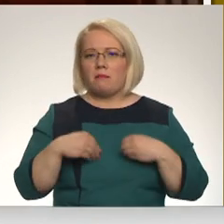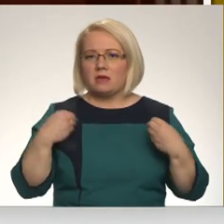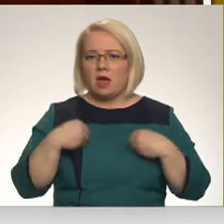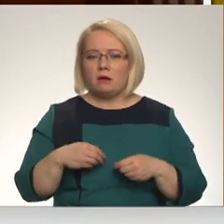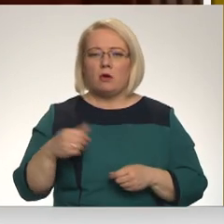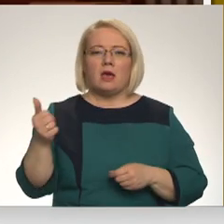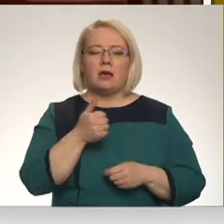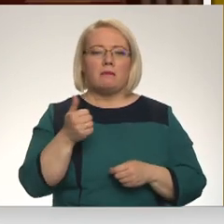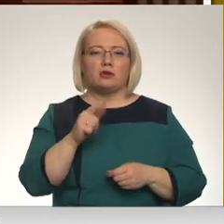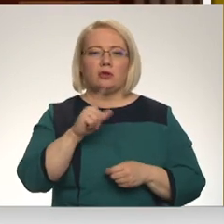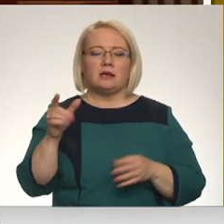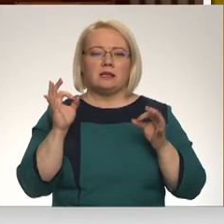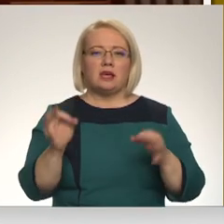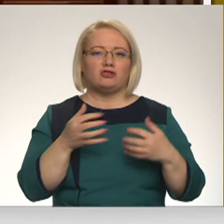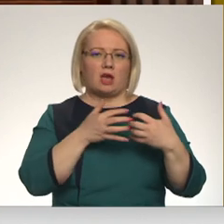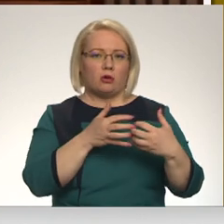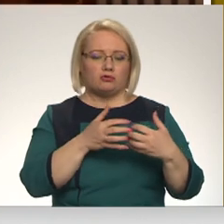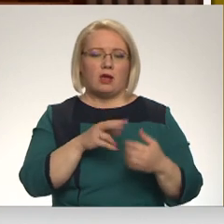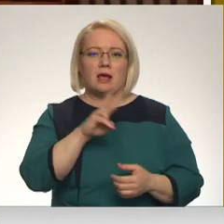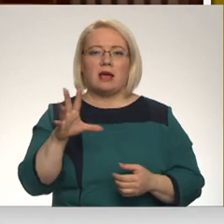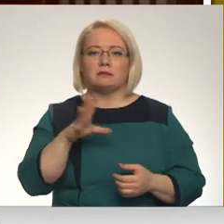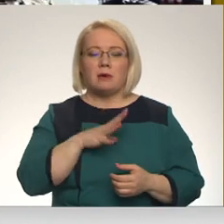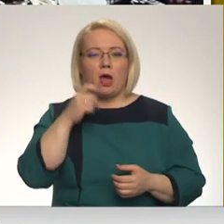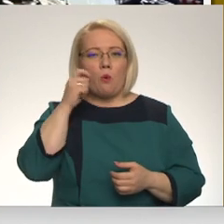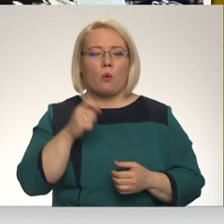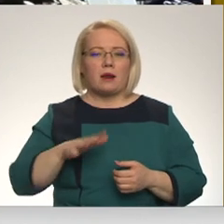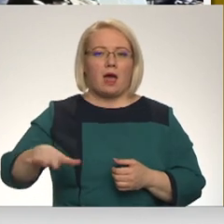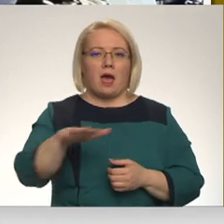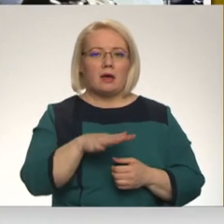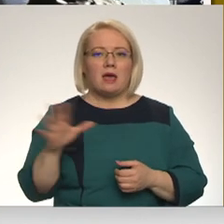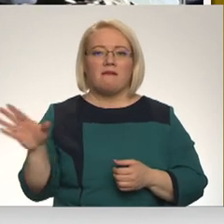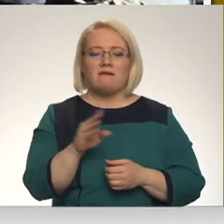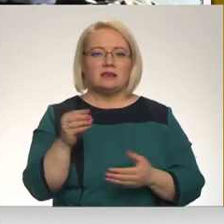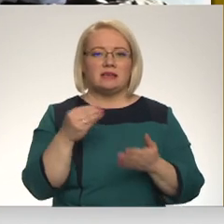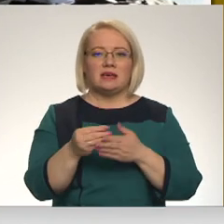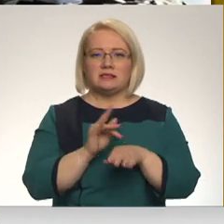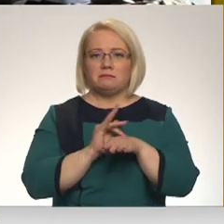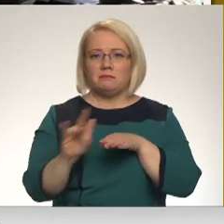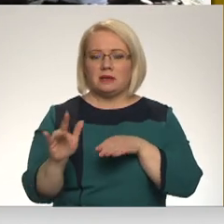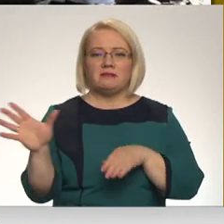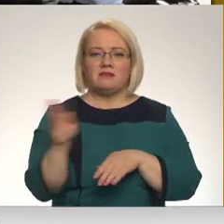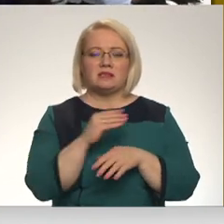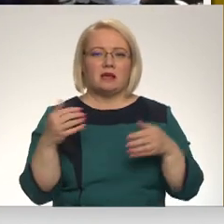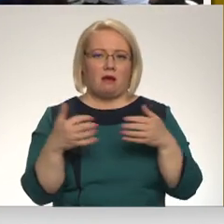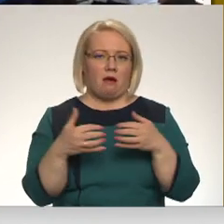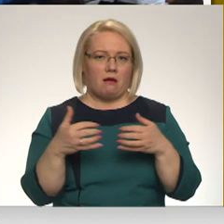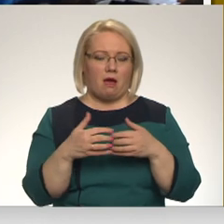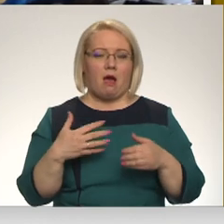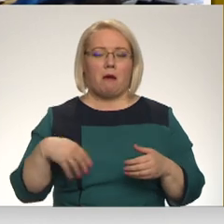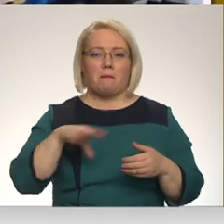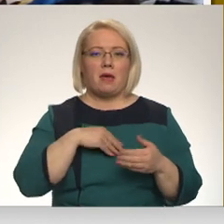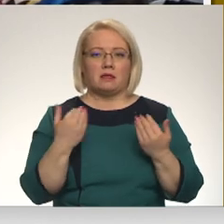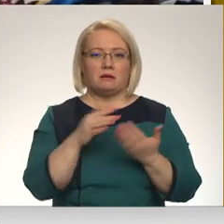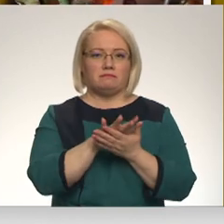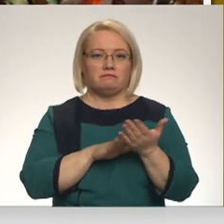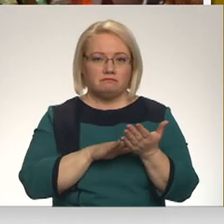īpašu līdzakļu šai karošanai, jo, bija Ukraiņas teritorijā, viss jau ir izpirts, viss ir frontē. Tagad mēs piedodiet par